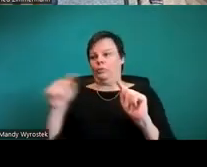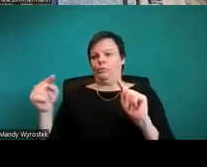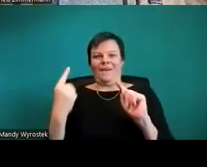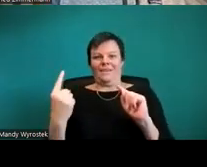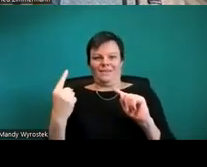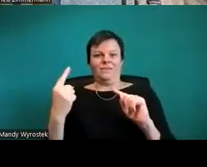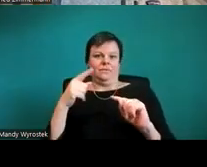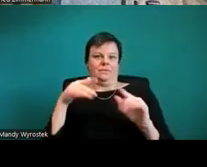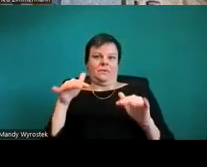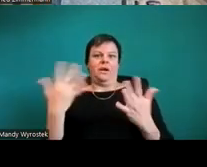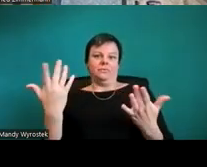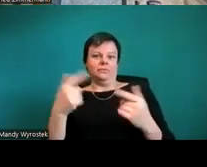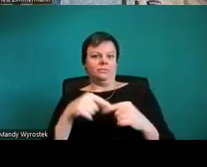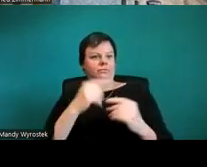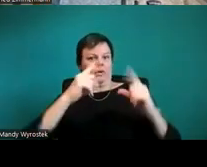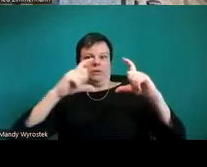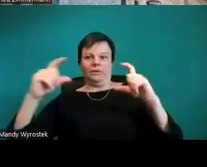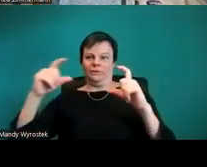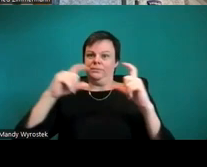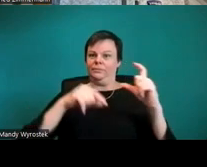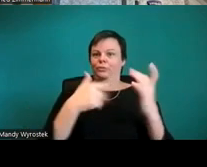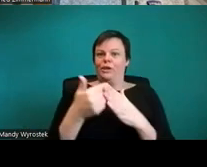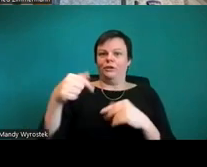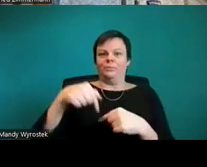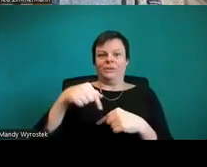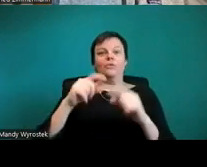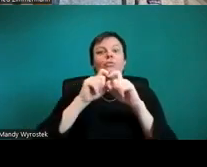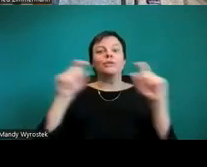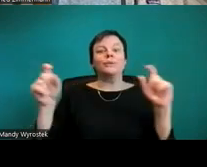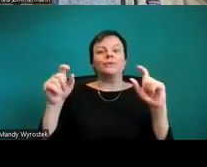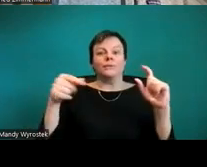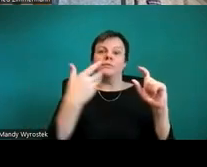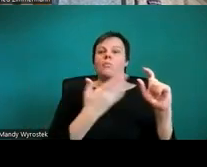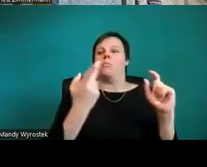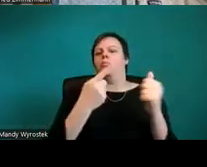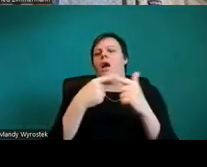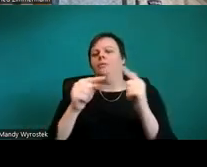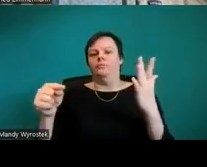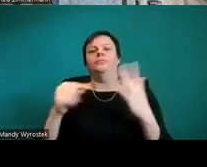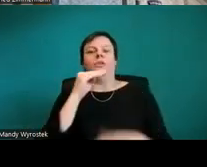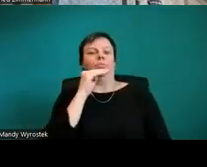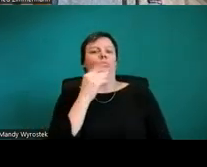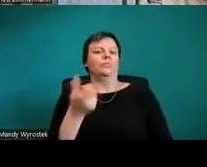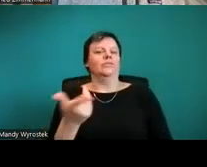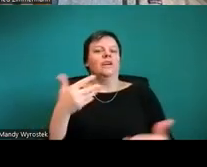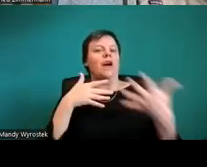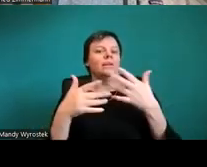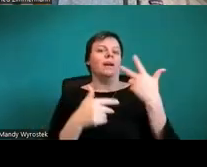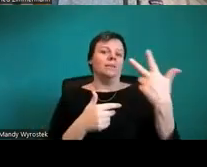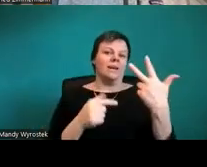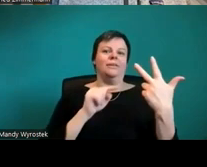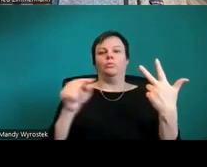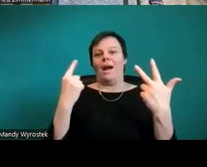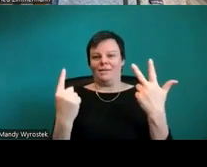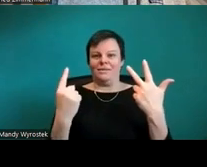So, es war jetzt ein Schnelldurchlauf durch diese erweiterte Checkliste und durch die Dinge, die Sie beachten müssen. Es war nicht